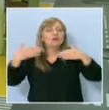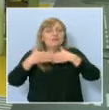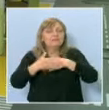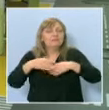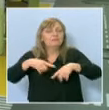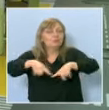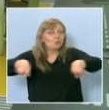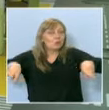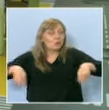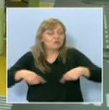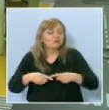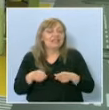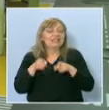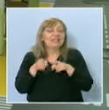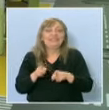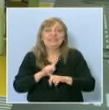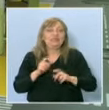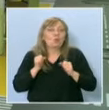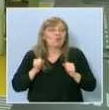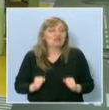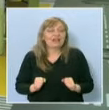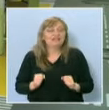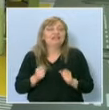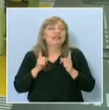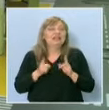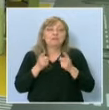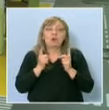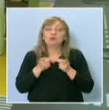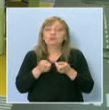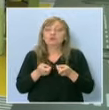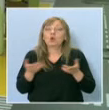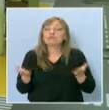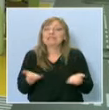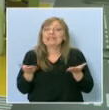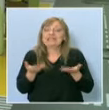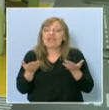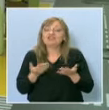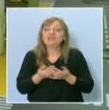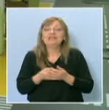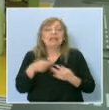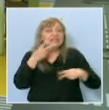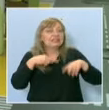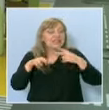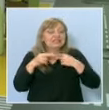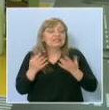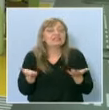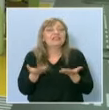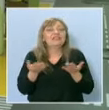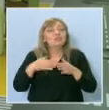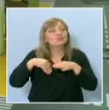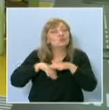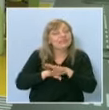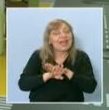те не очакваха, че могат и по този начин да търсят нещо